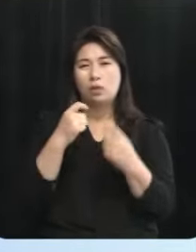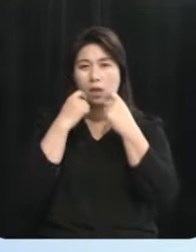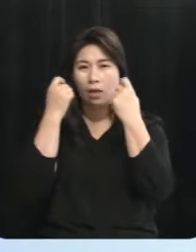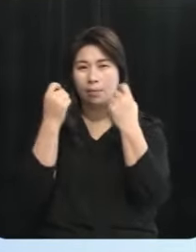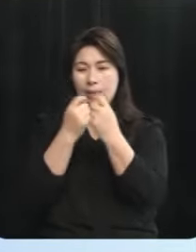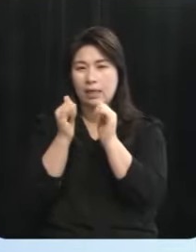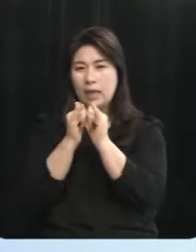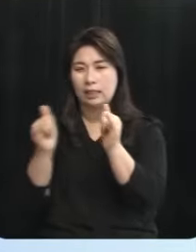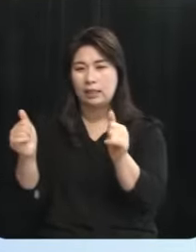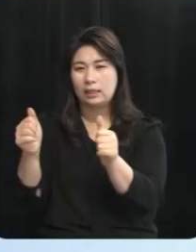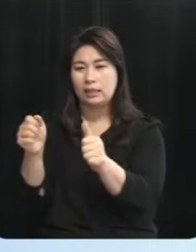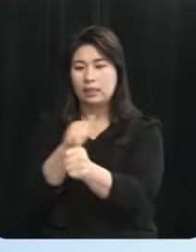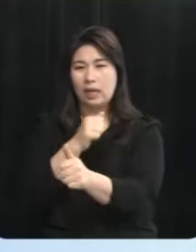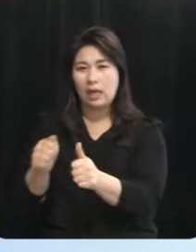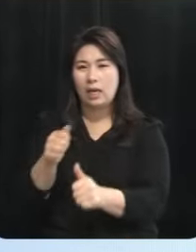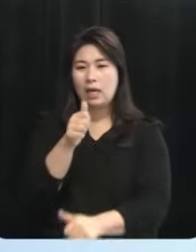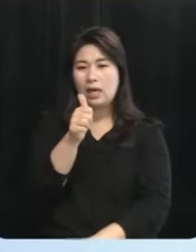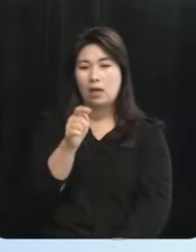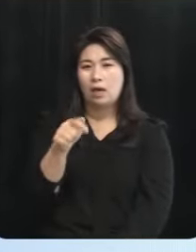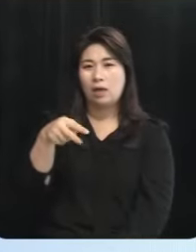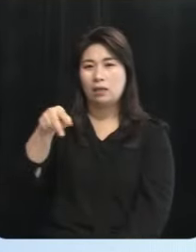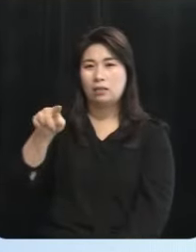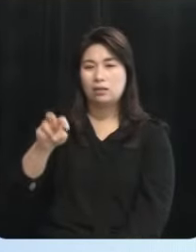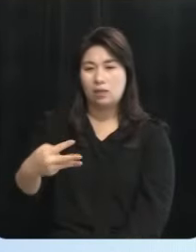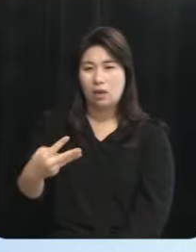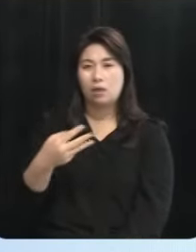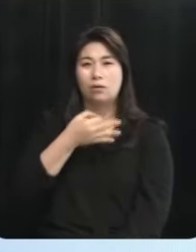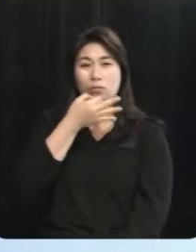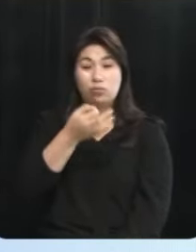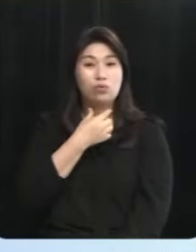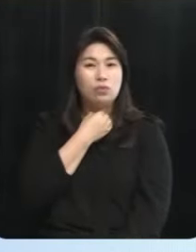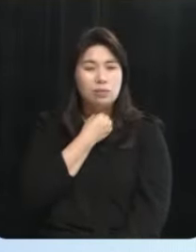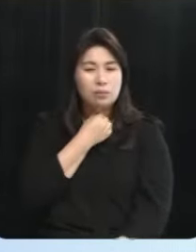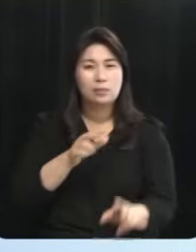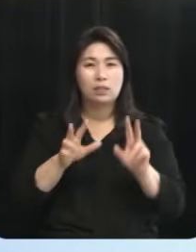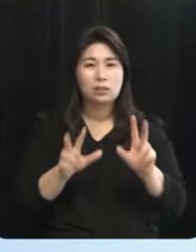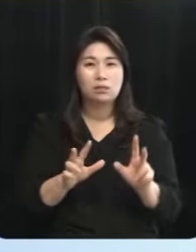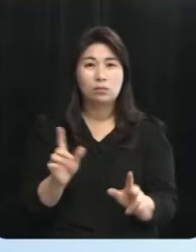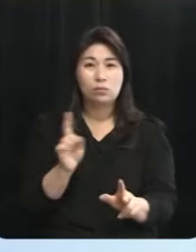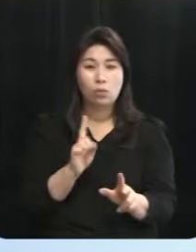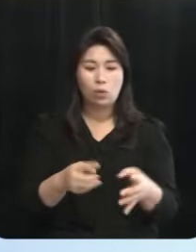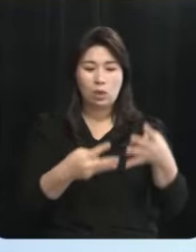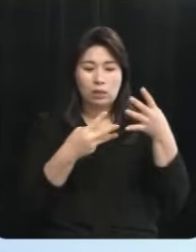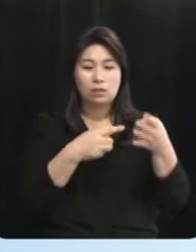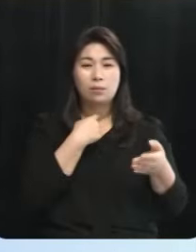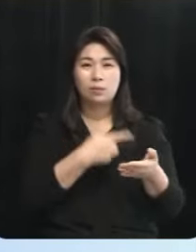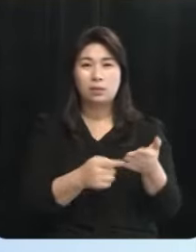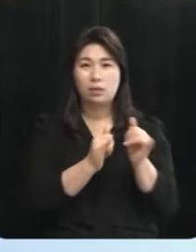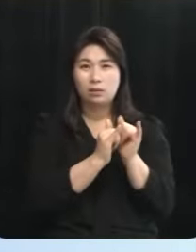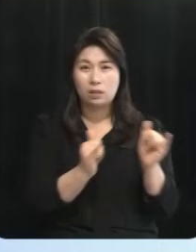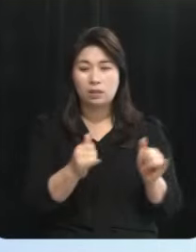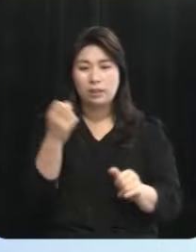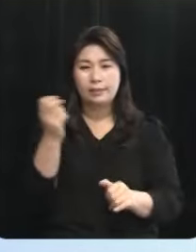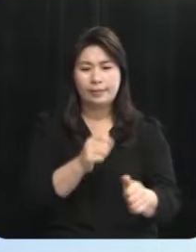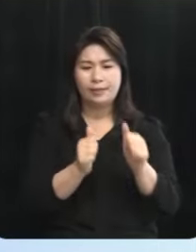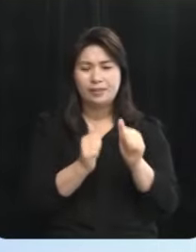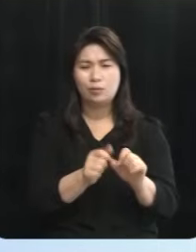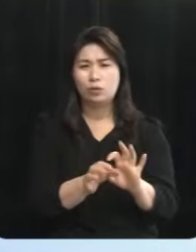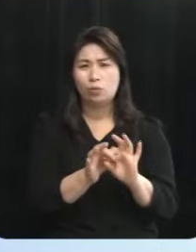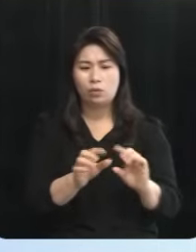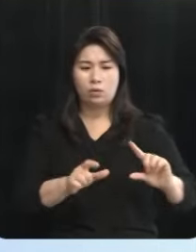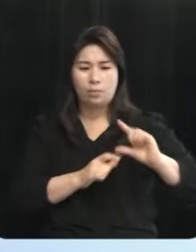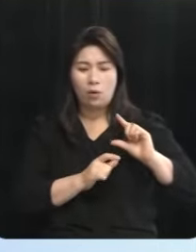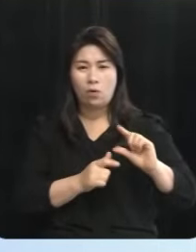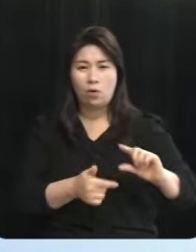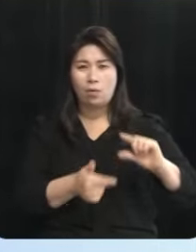학살이라고 부르고 싶습니다 현재 4.3 피해자들은 재심을 통해서 명예를